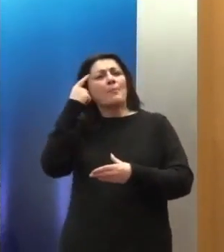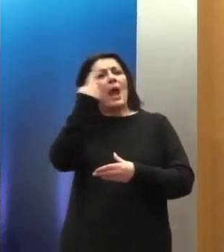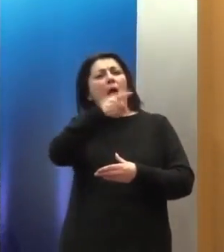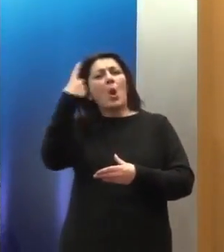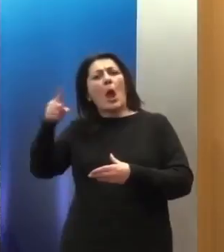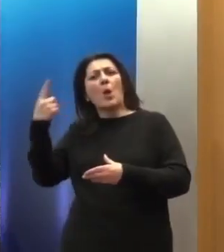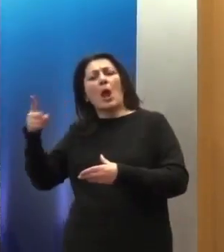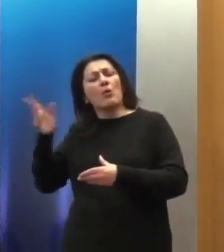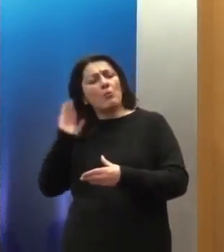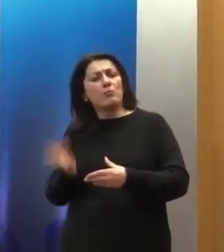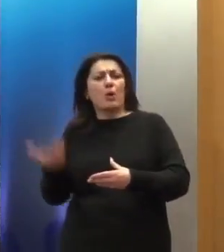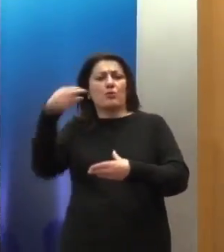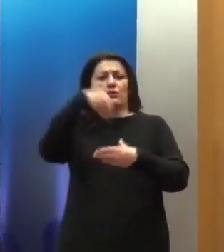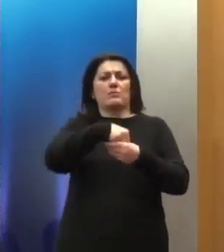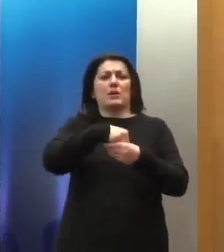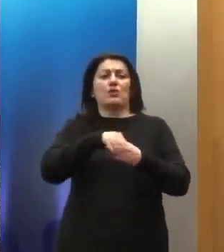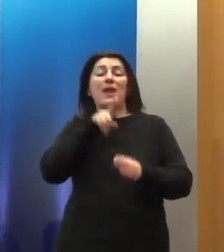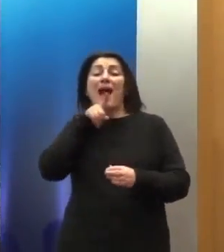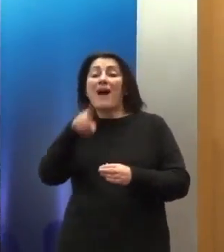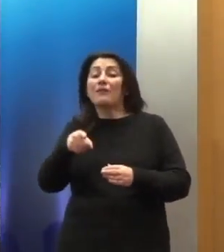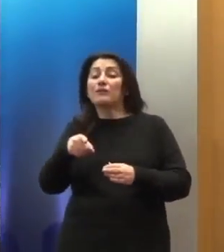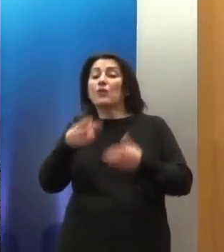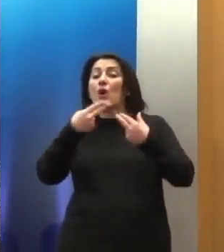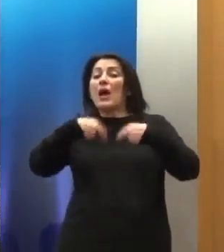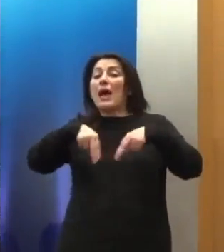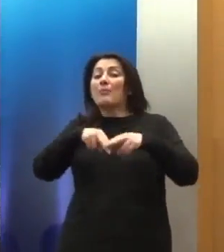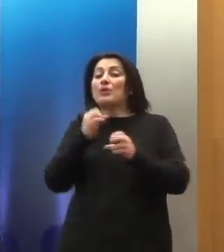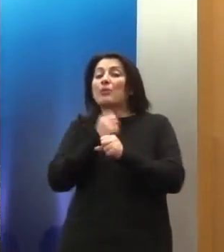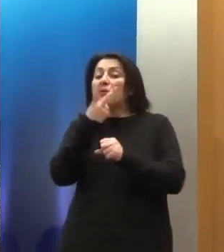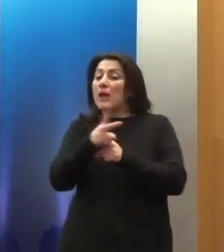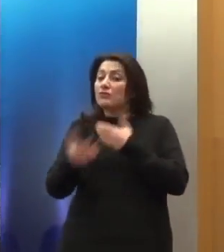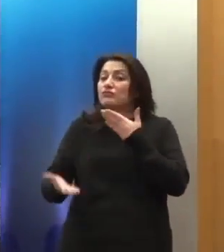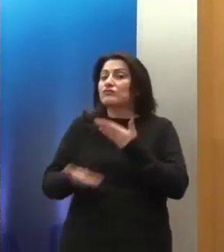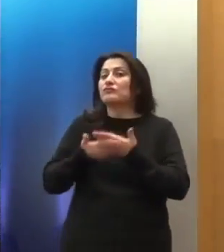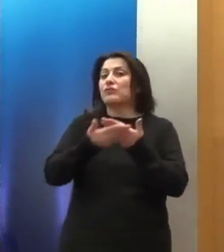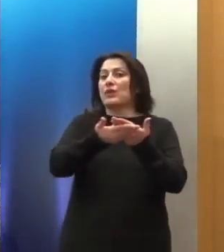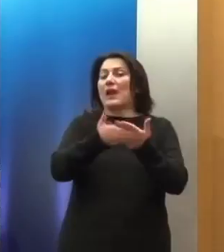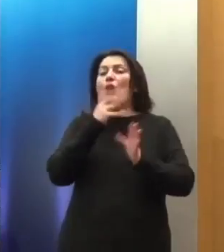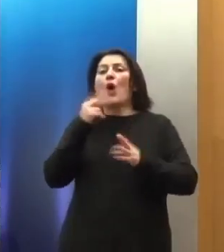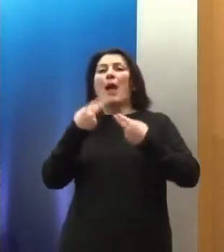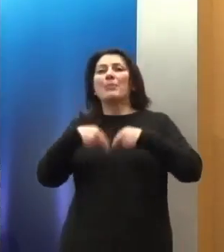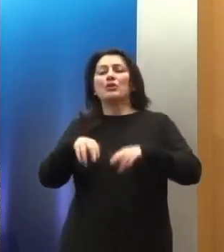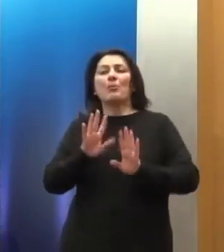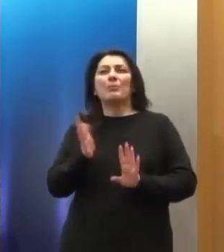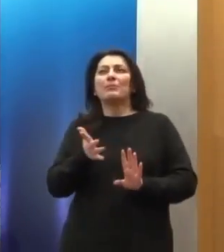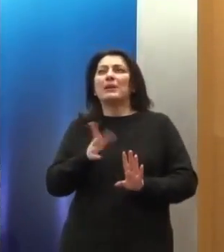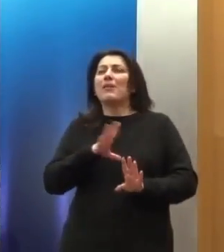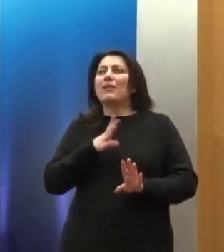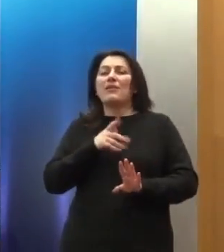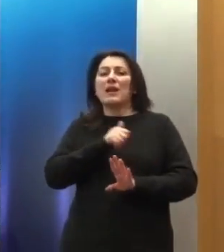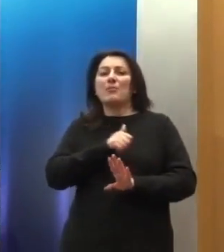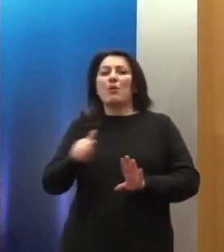βοηθάει το έργο των επιτροπών, γιατί δεν θέλουν οι επιτροπές να στηρίζονται βεβαίως κυρίως να έχουν μία